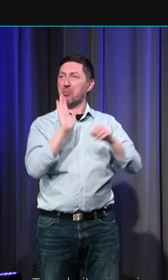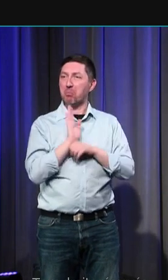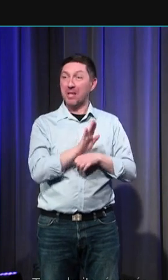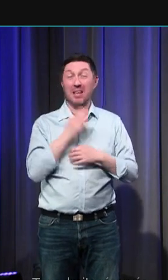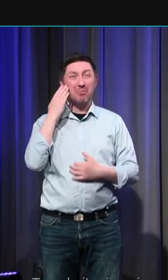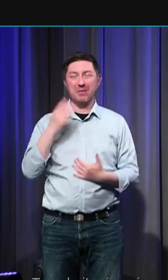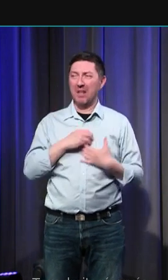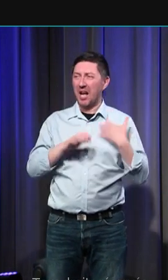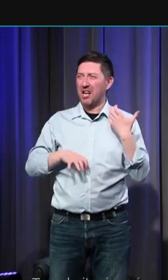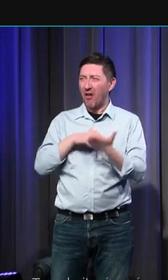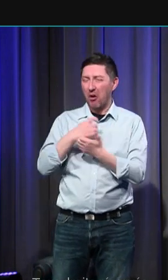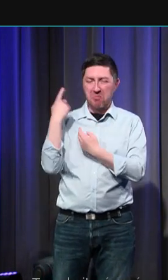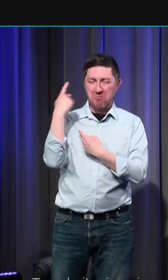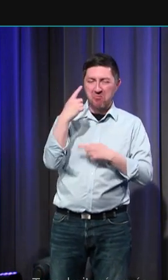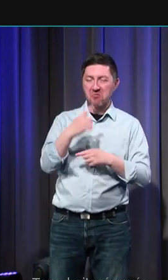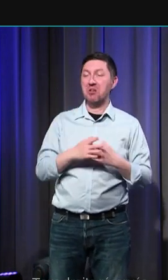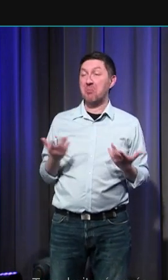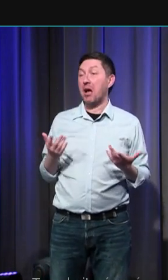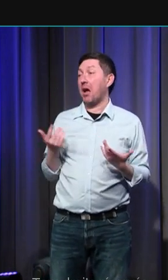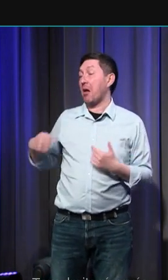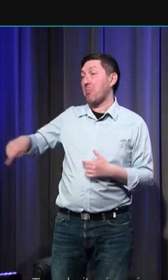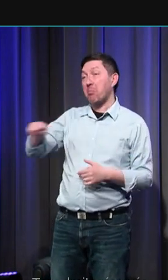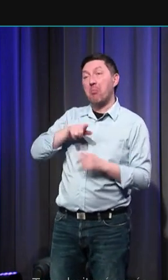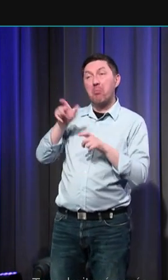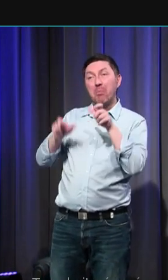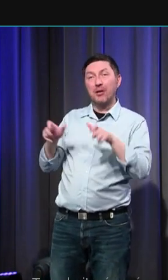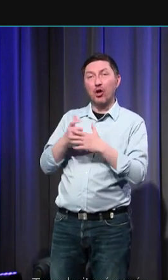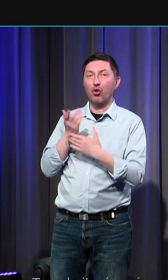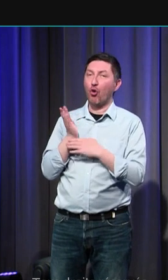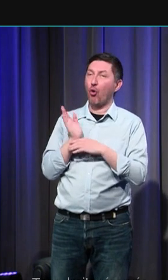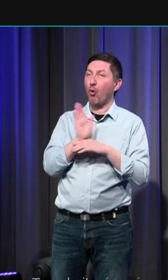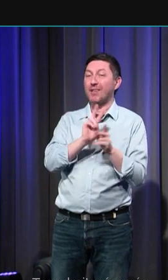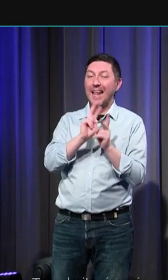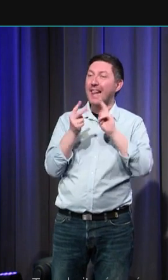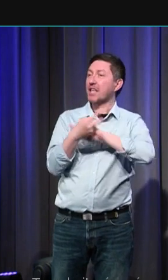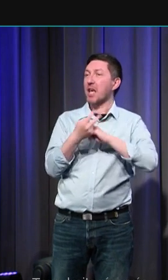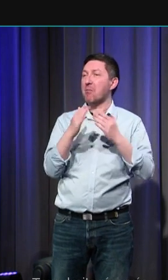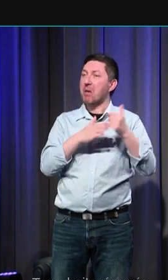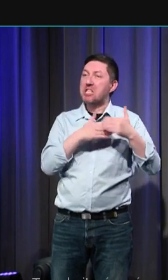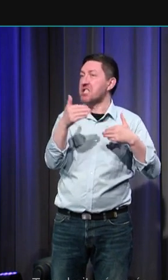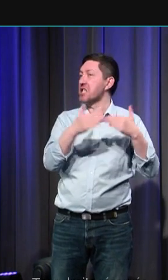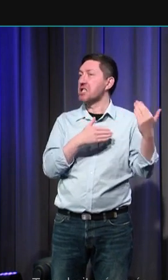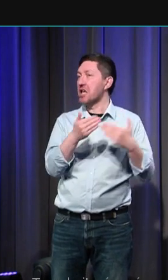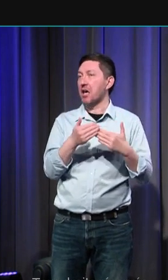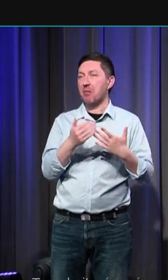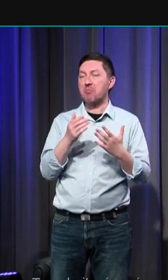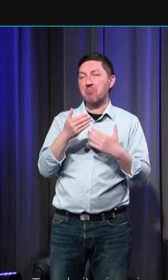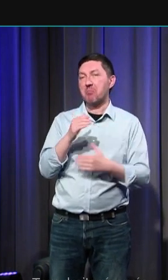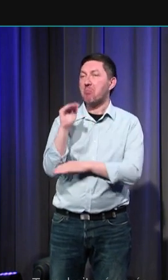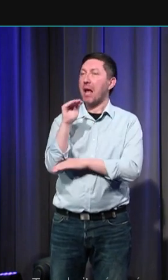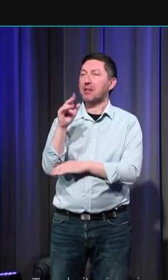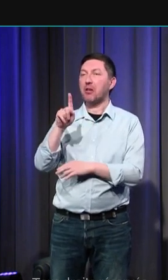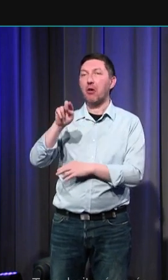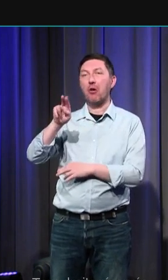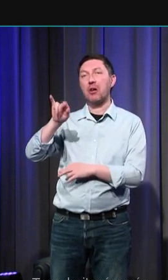maîtres des guildes c'est-à les représentants des métiers des corporations de métiers les maîtres des guildes pareillement font sonner le